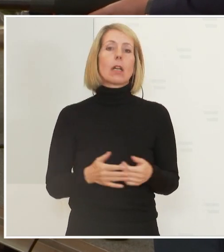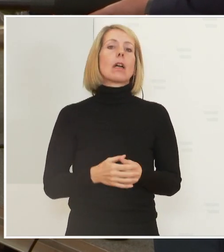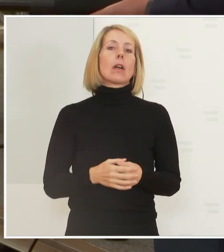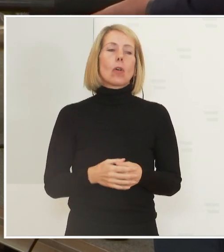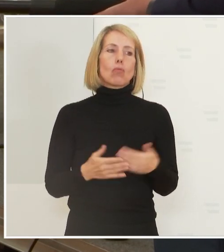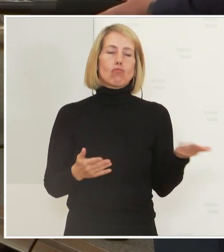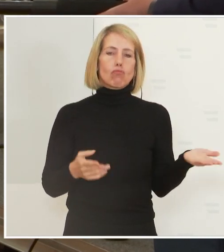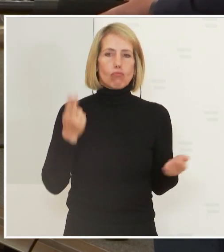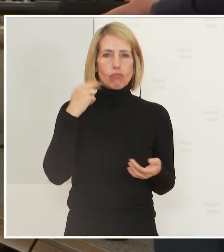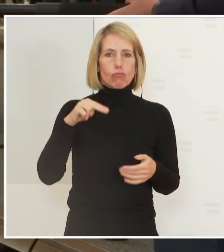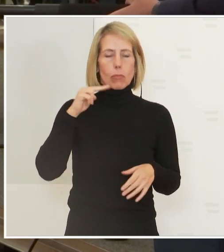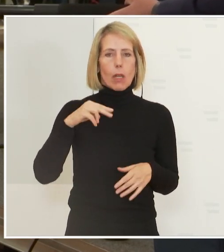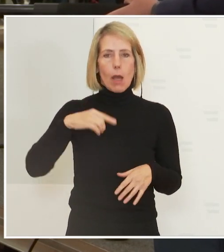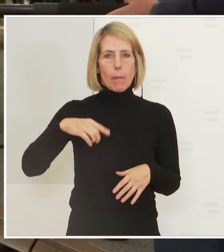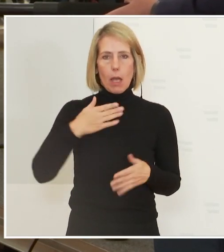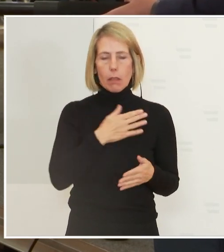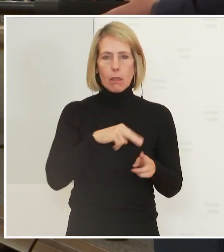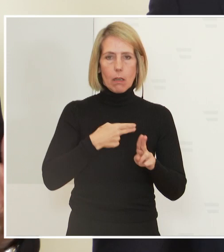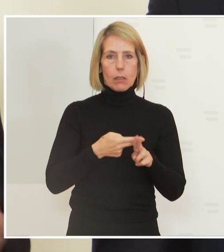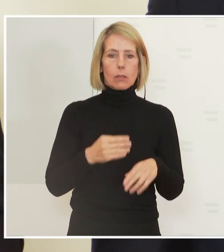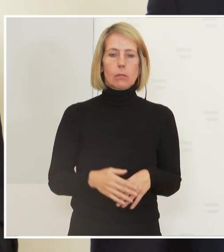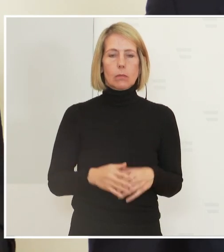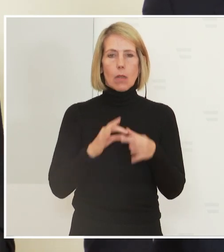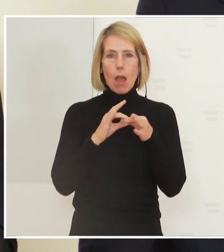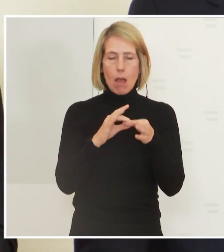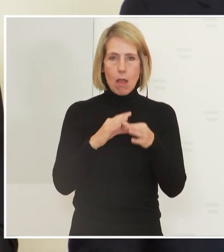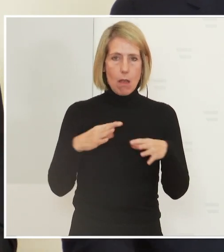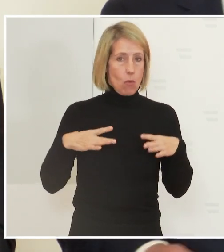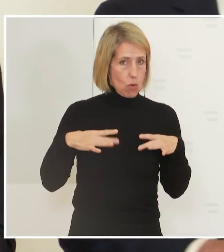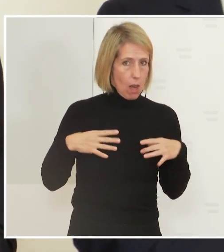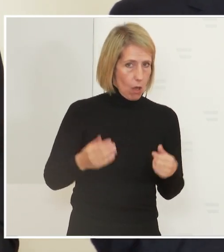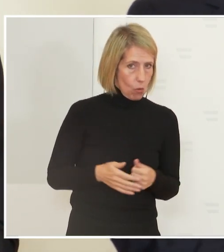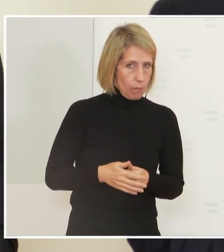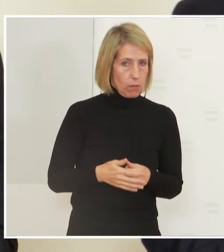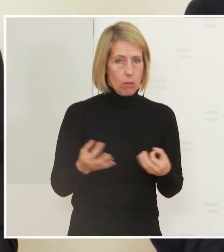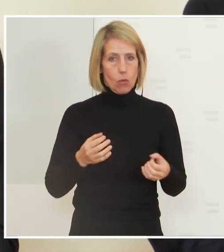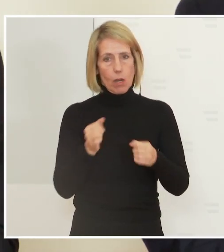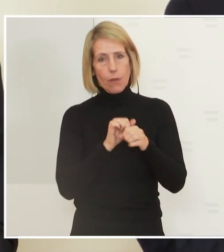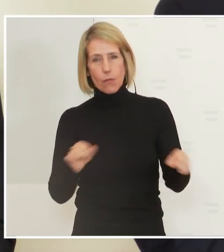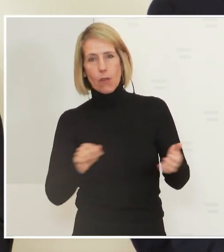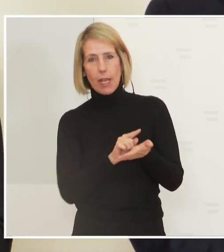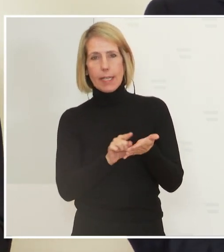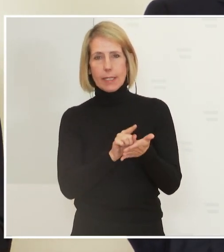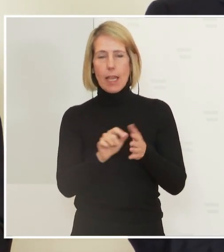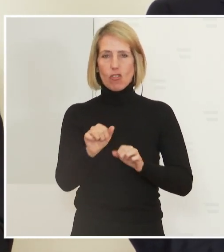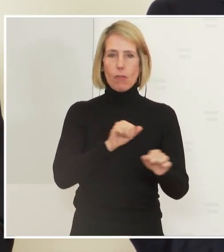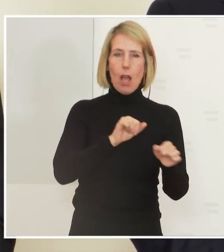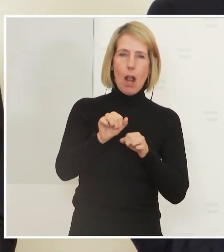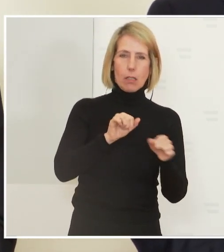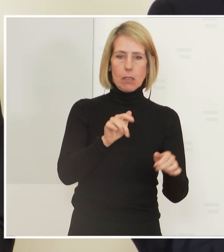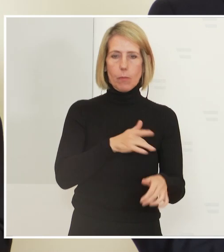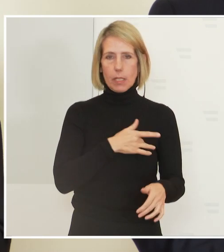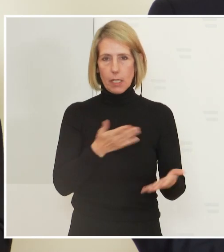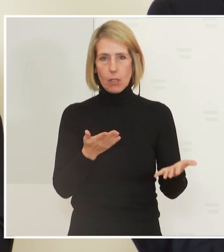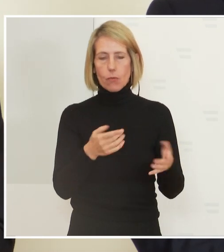Urlaub betrifft, beziehungsweise das Freizeitverhalten betrifft,